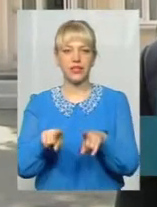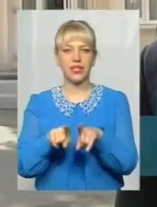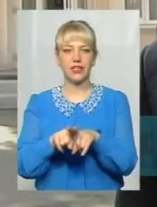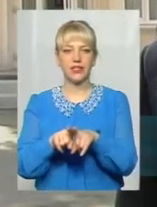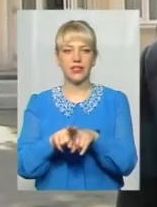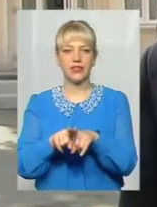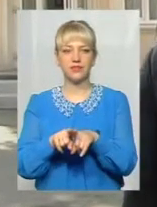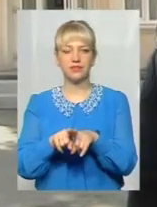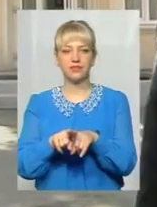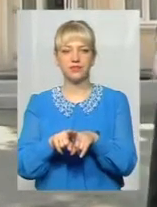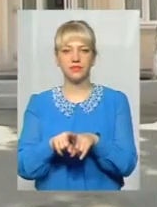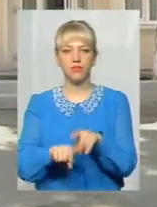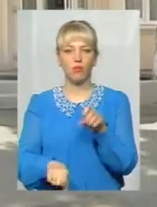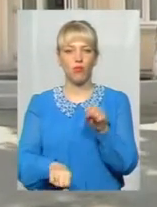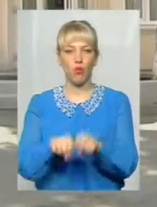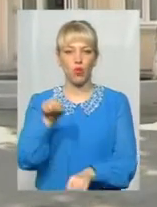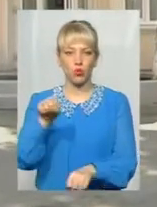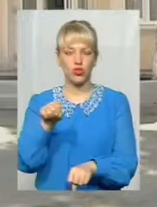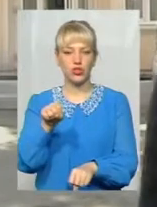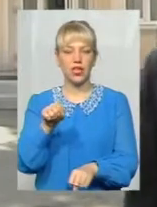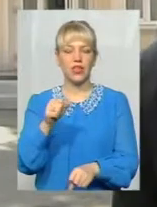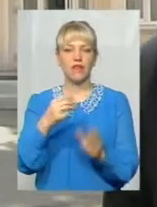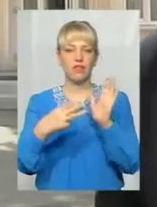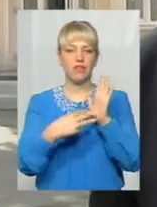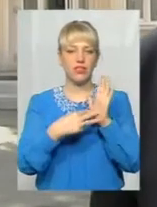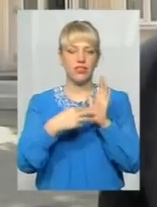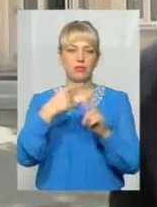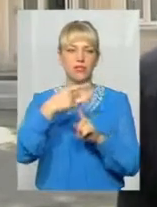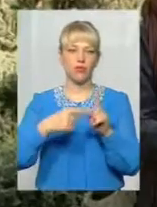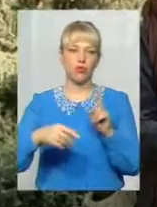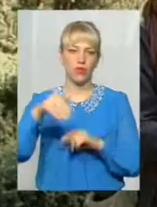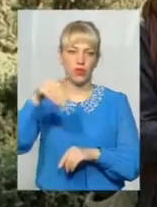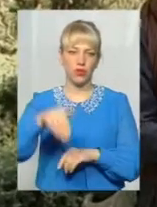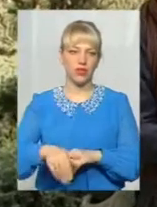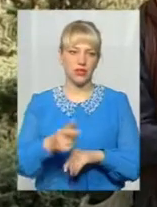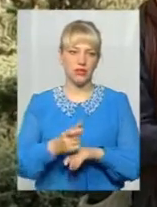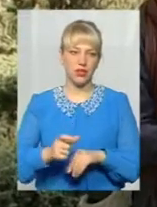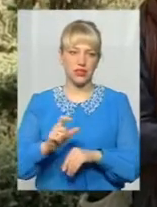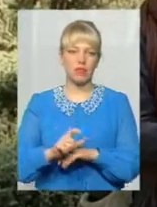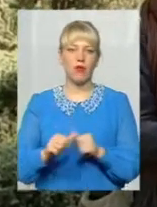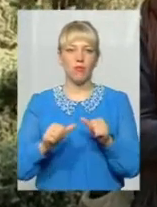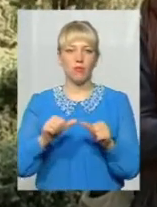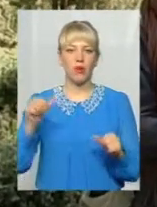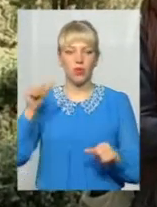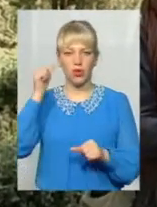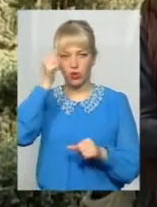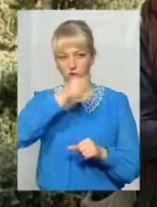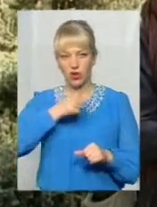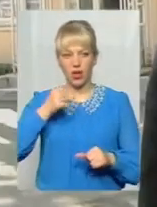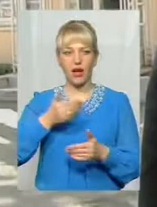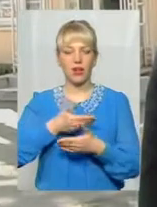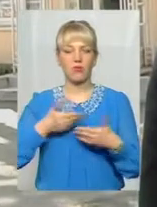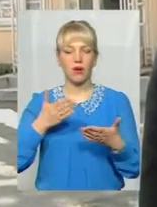порушення вже становить 8,5 тисяч максимально. В минулих роках ми мали дуже